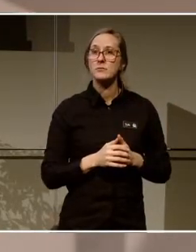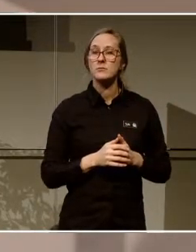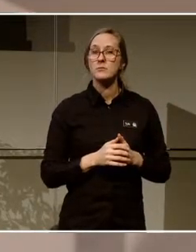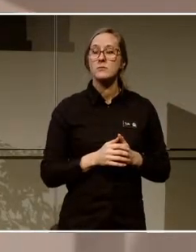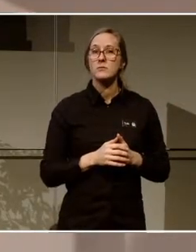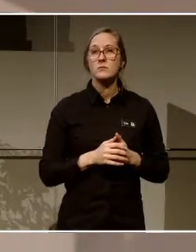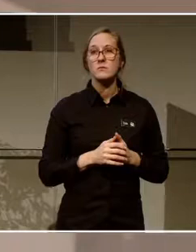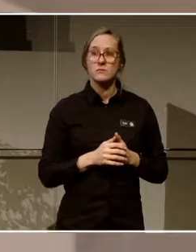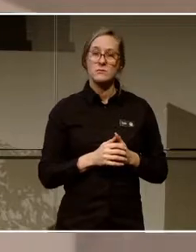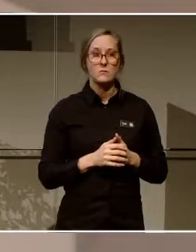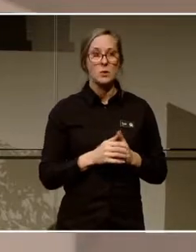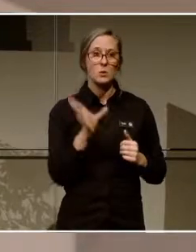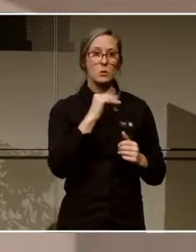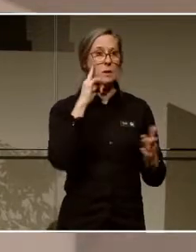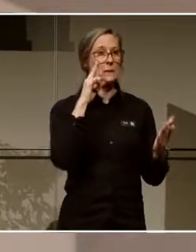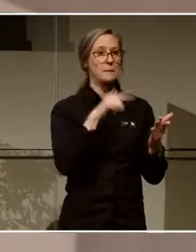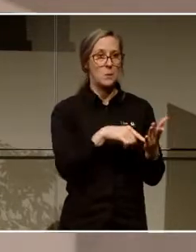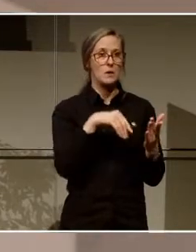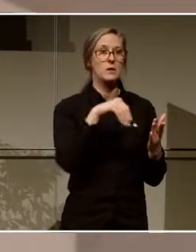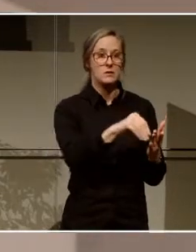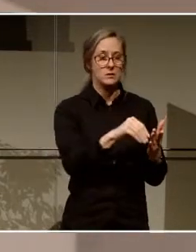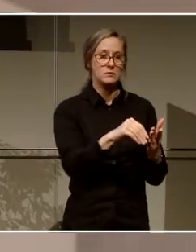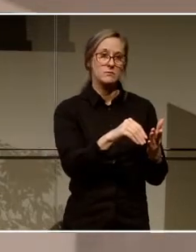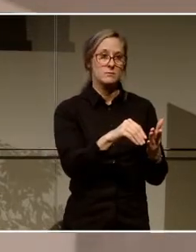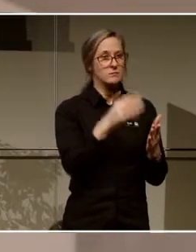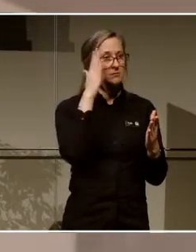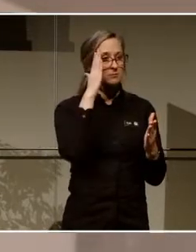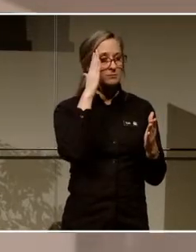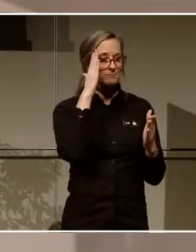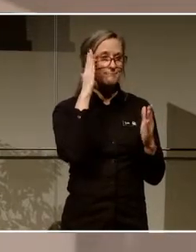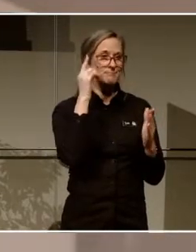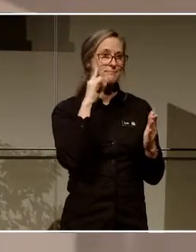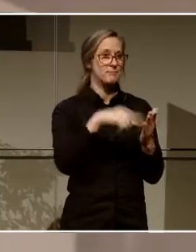Och även liksom målinriktade insatser, målgruppsinriktade.